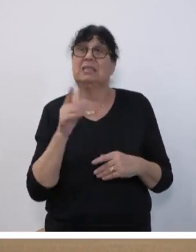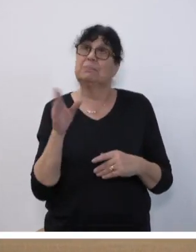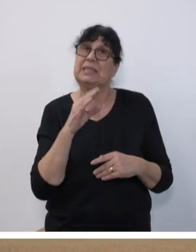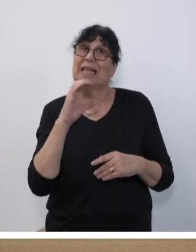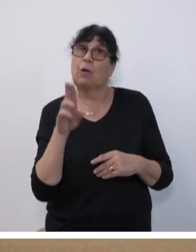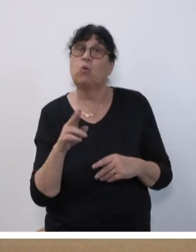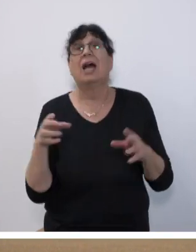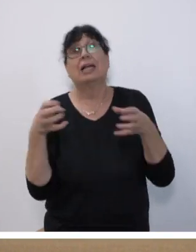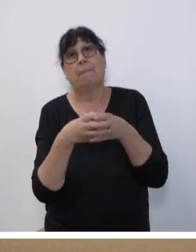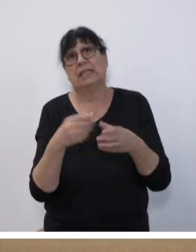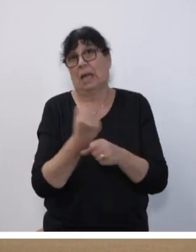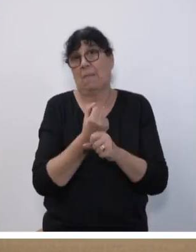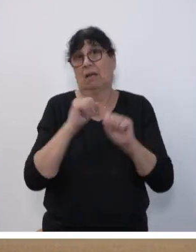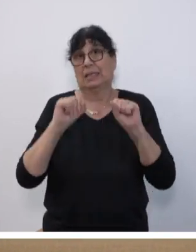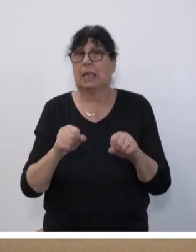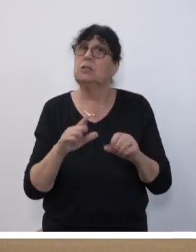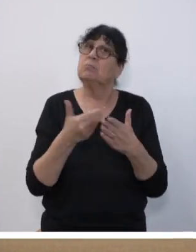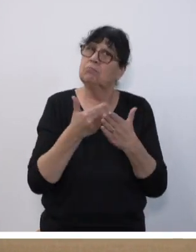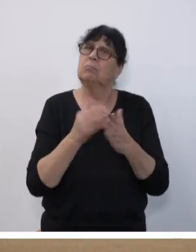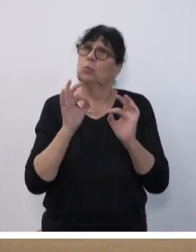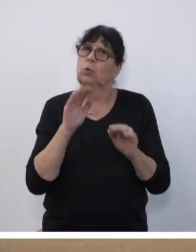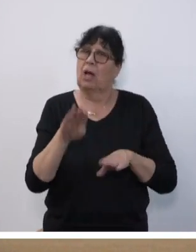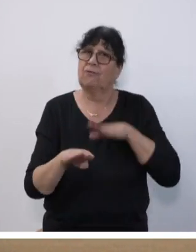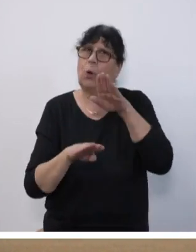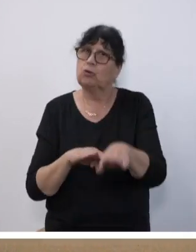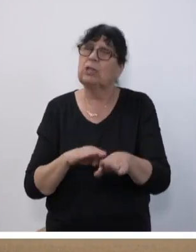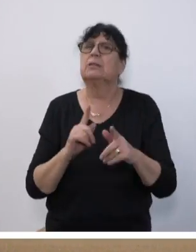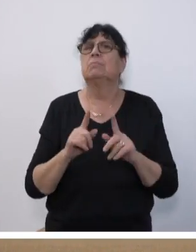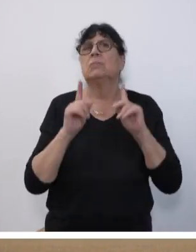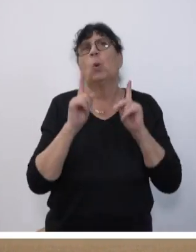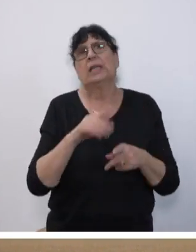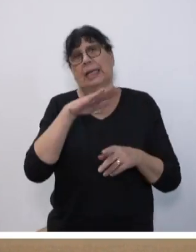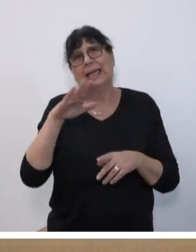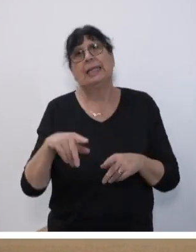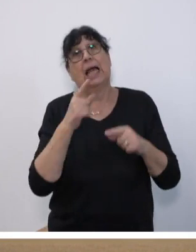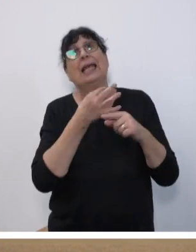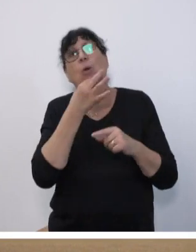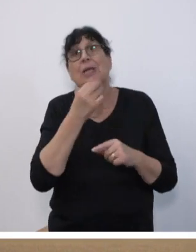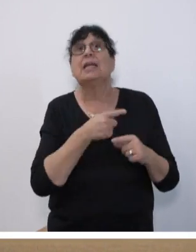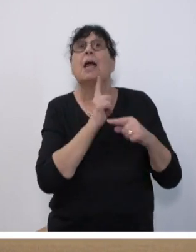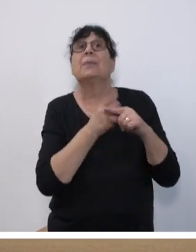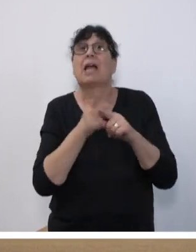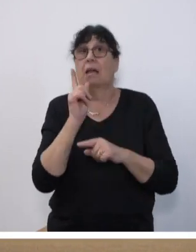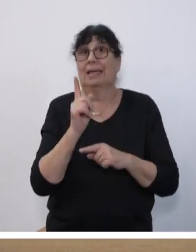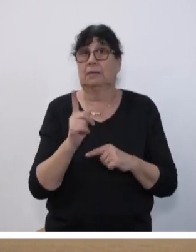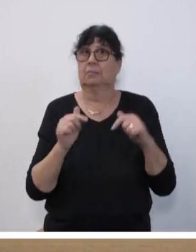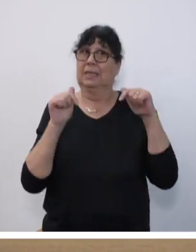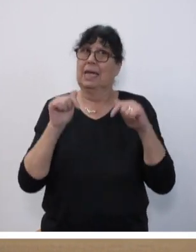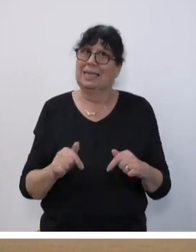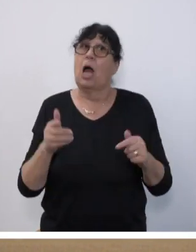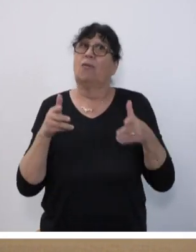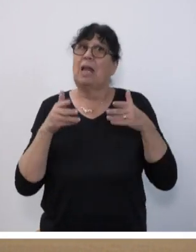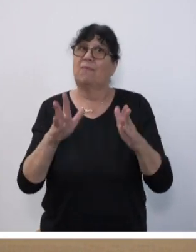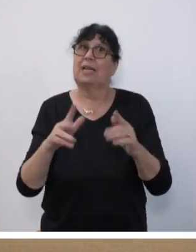können. Insofern ist es ein guter Fortschritt und vor allen Dingen, wir haben Kinder und Jugendliche beteiligt in dieser Legislatur auf dem Weg zum